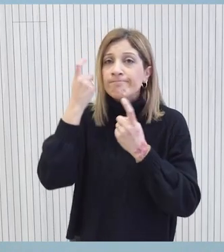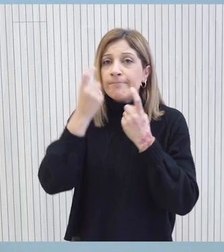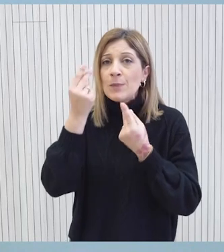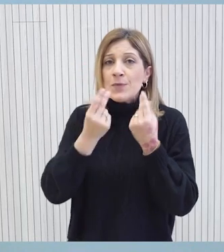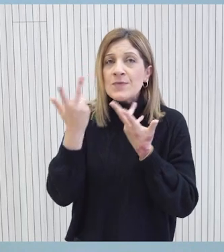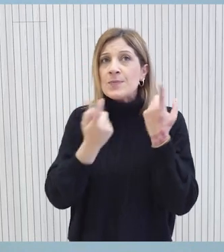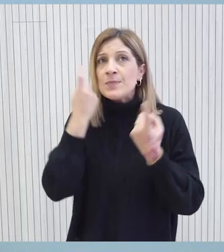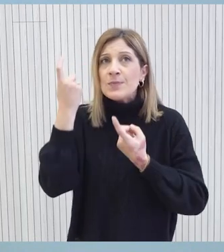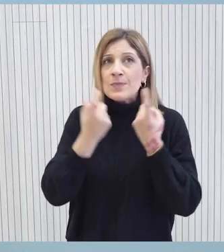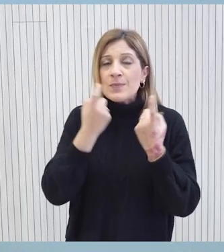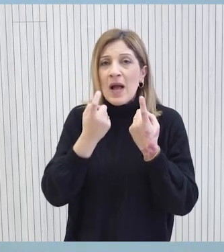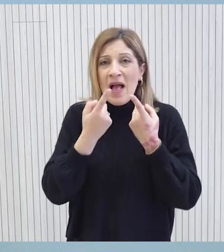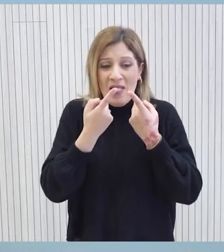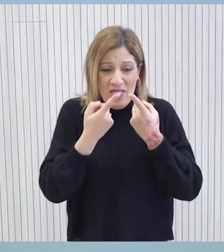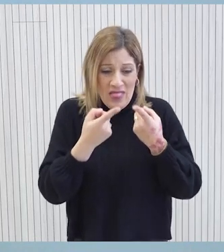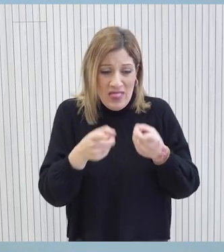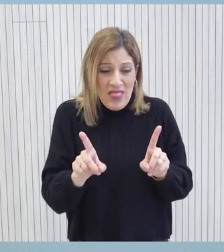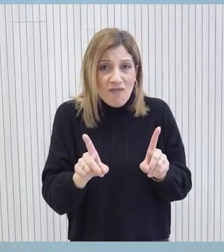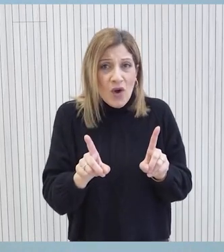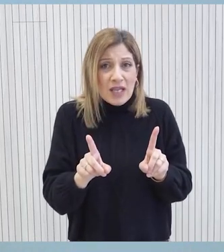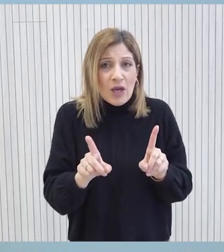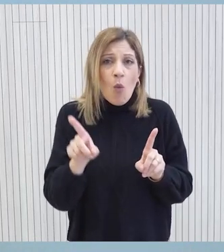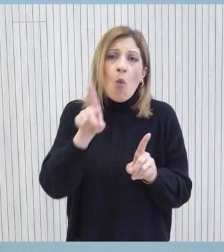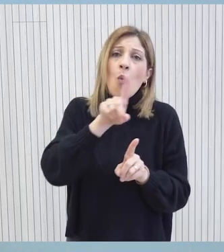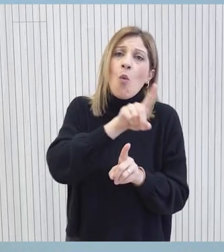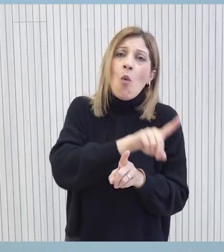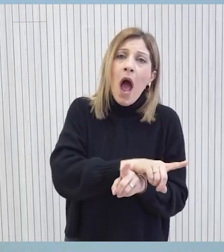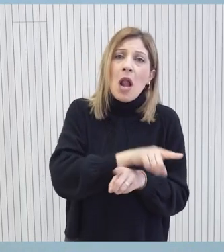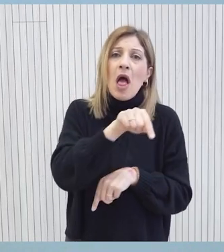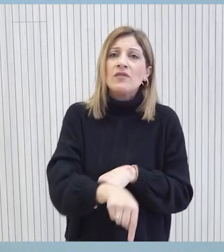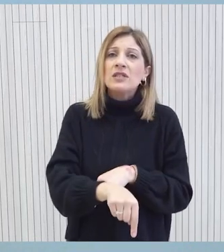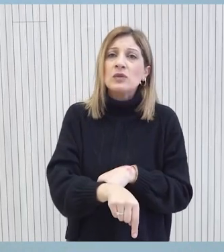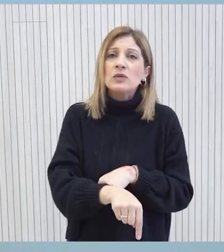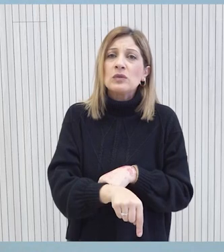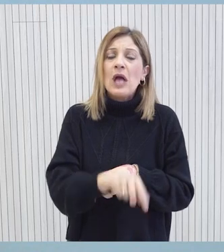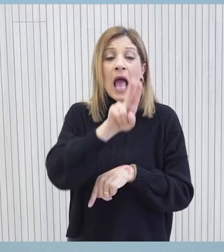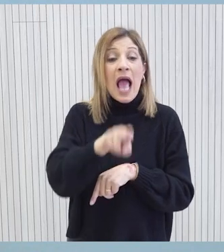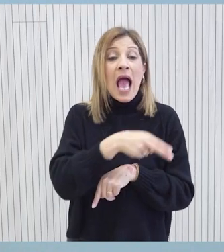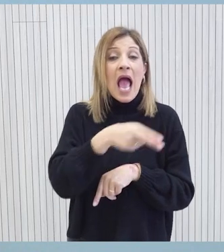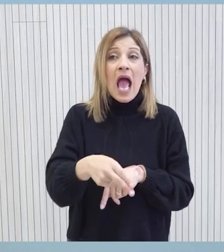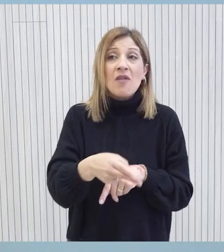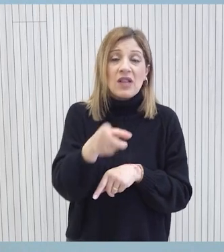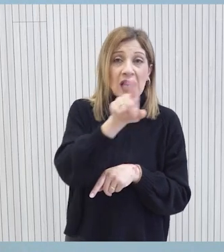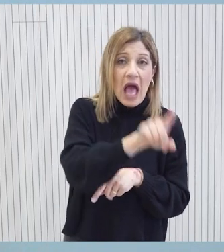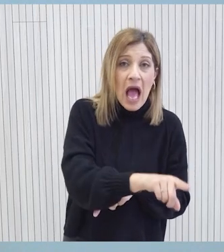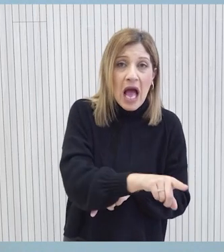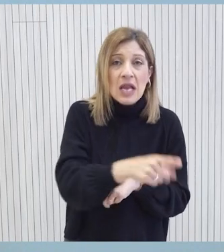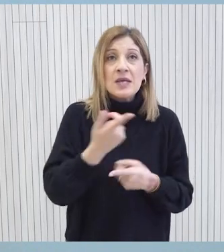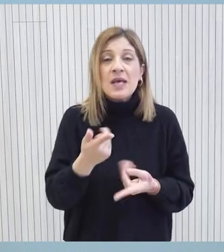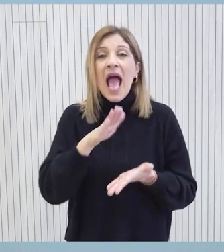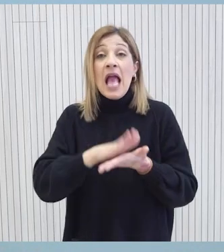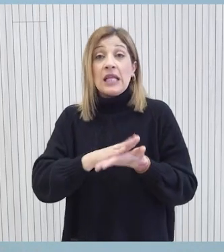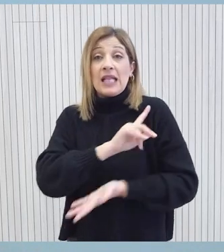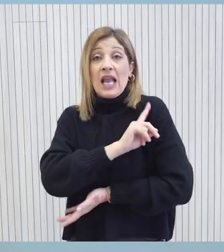καταλήξω διαφορετικά από αυτή τη φορά, δηλαδή για το κράνο Μοντανά. Με αυτόν τον τρόπο μια νικίτρια